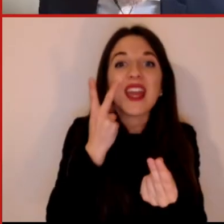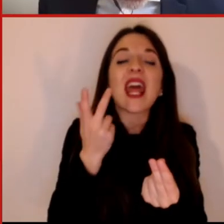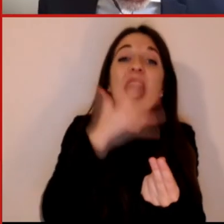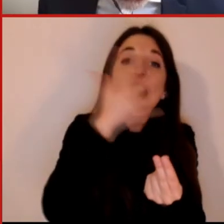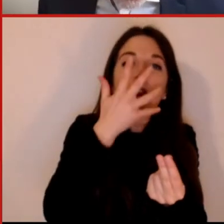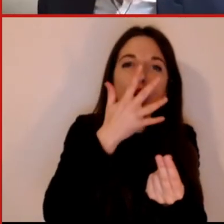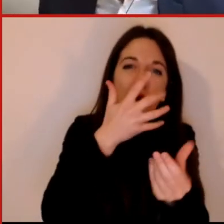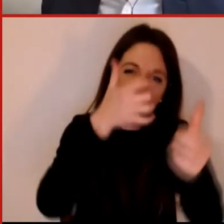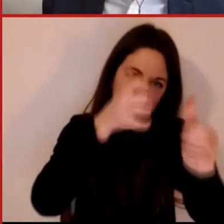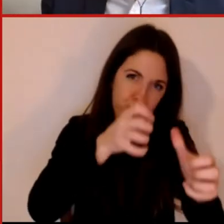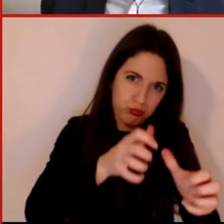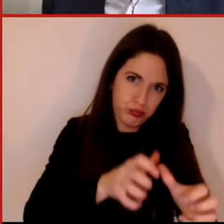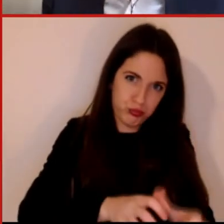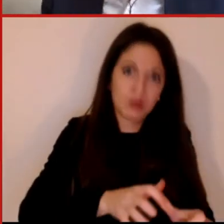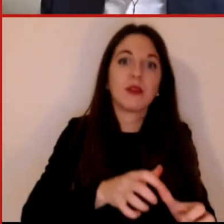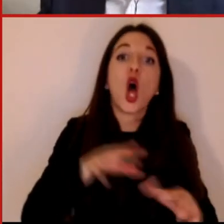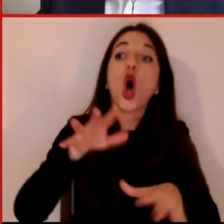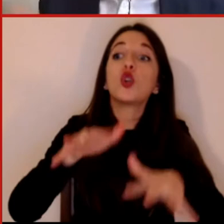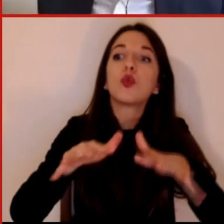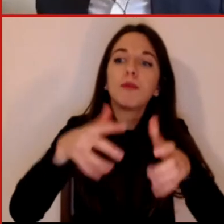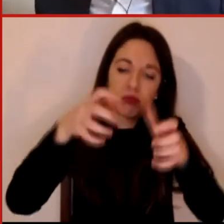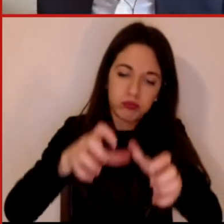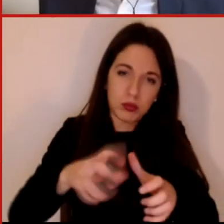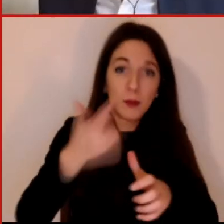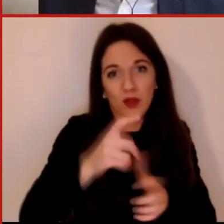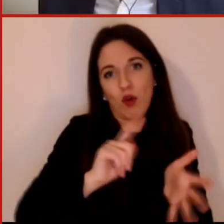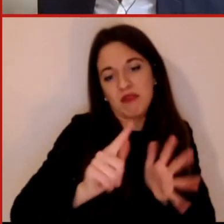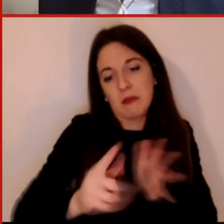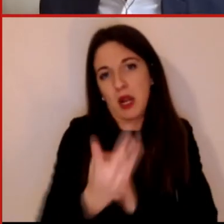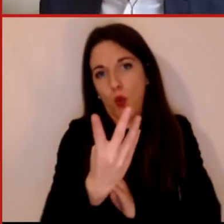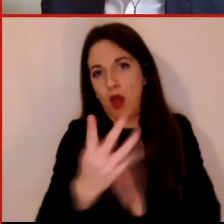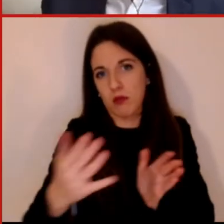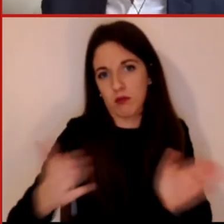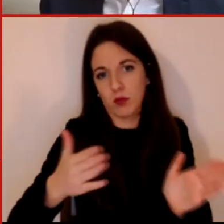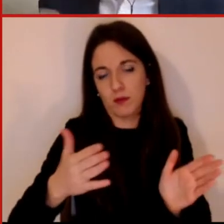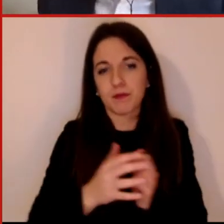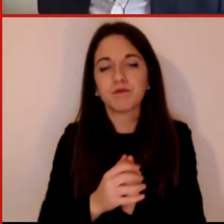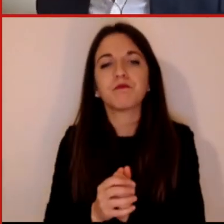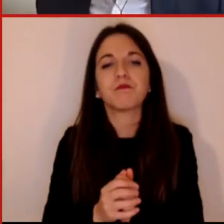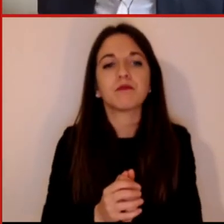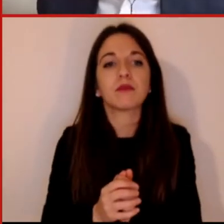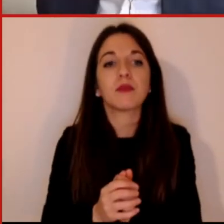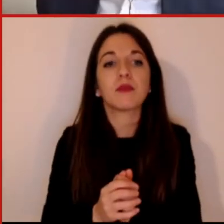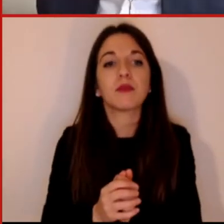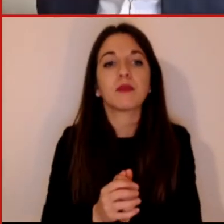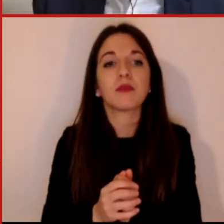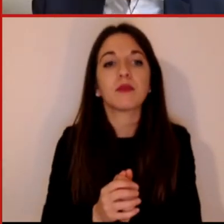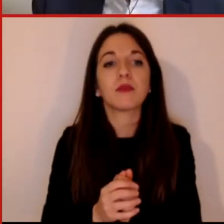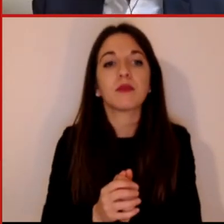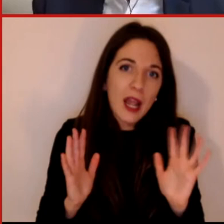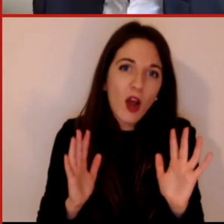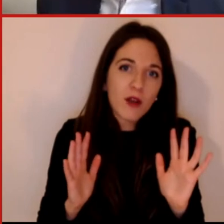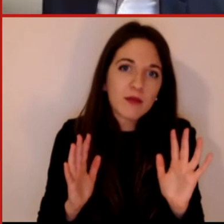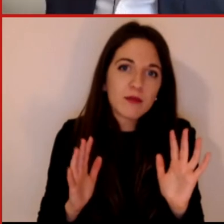In tutto questo processo come potete immaginare i dati di nuovo sono fondamentali perché senza dati questi modelli non riescono